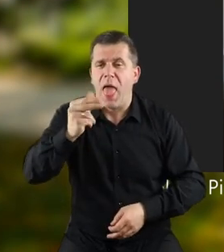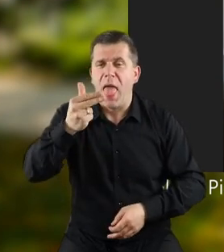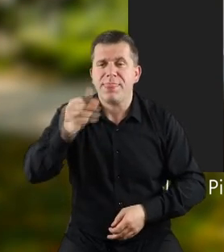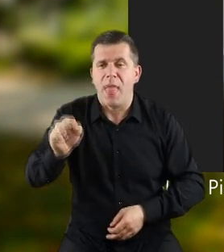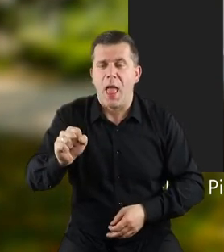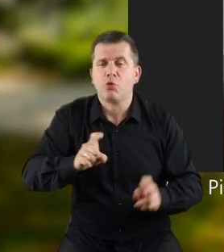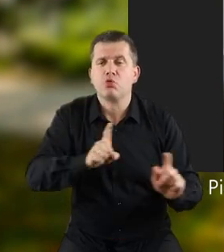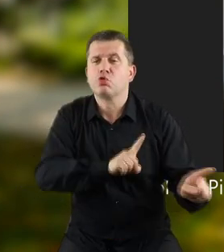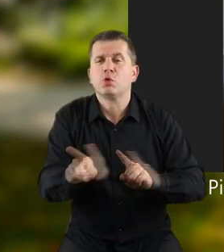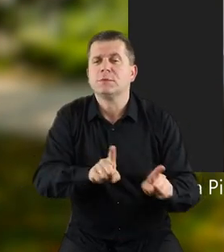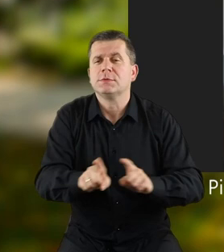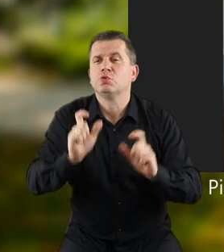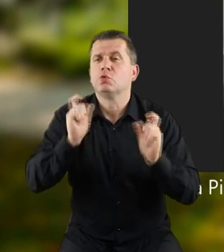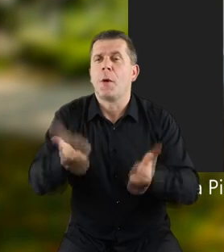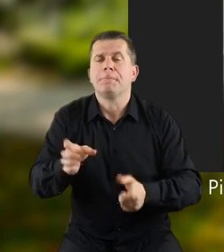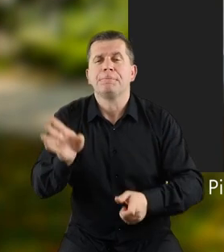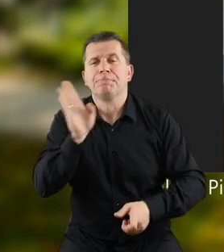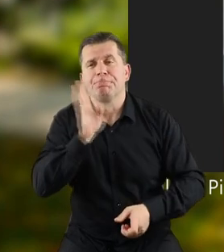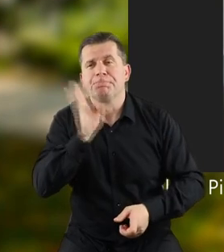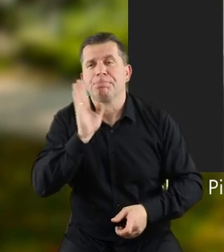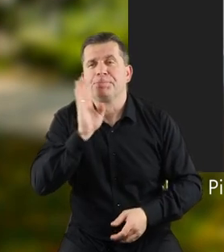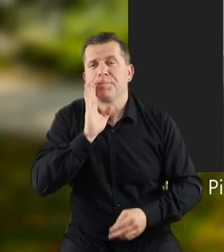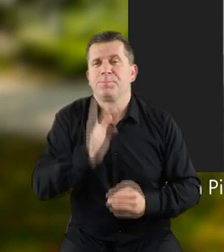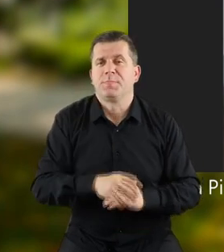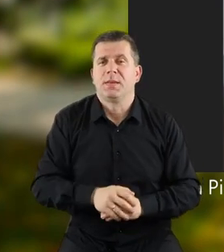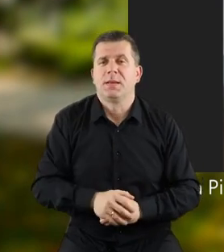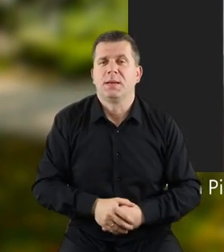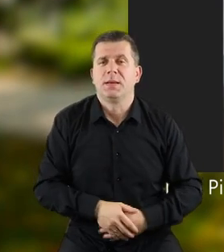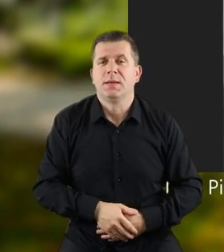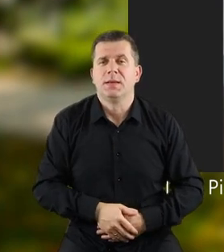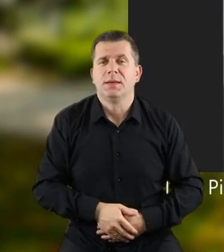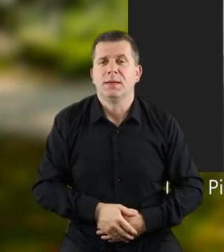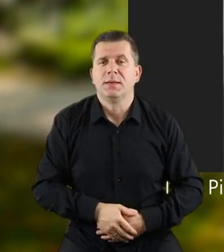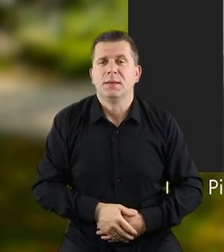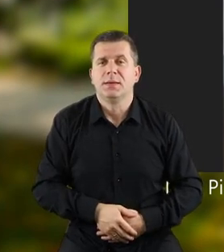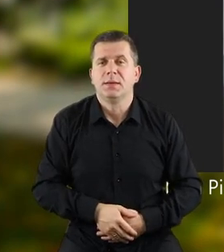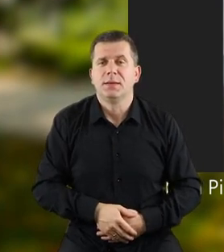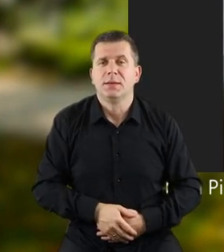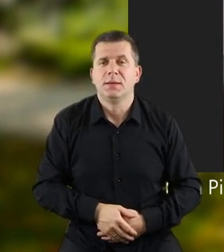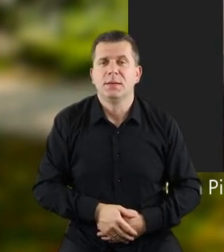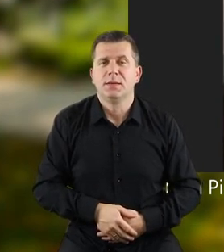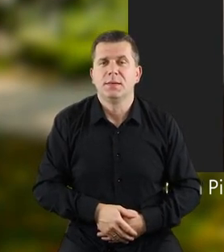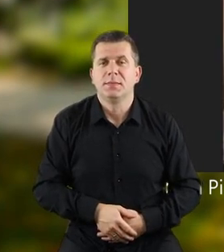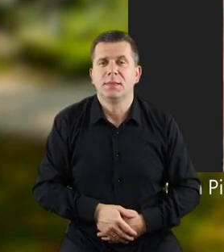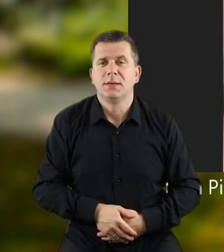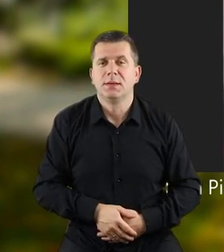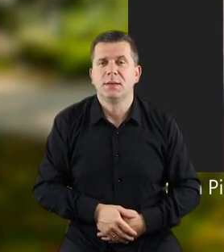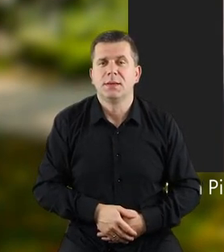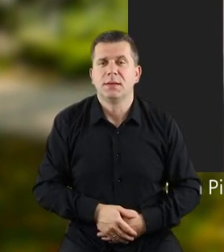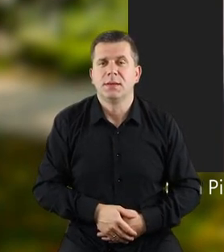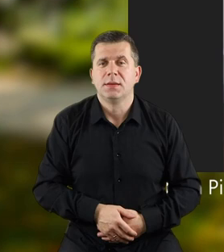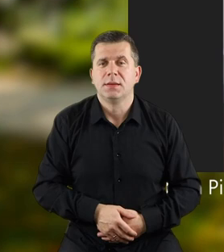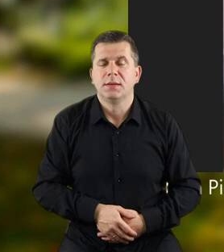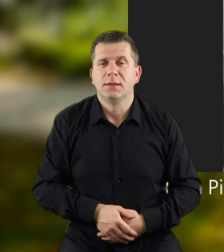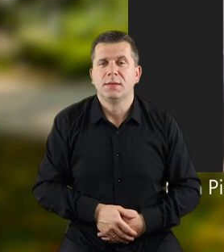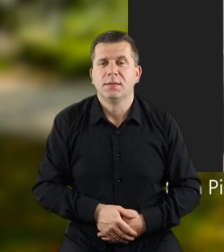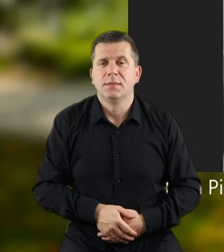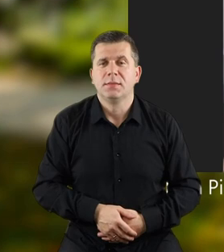wenę. Wenę, czyli coś takiego, żeby, słuchajcie, taki, nie wiem,